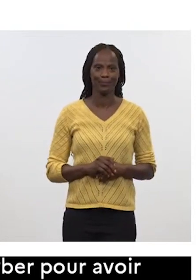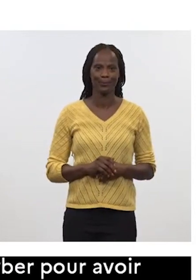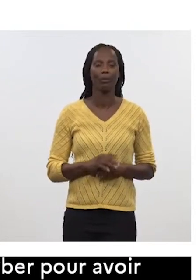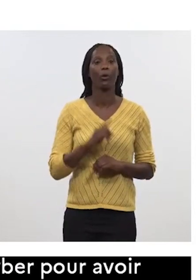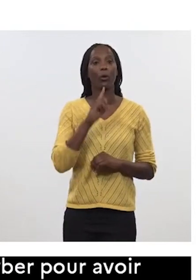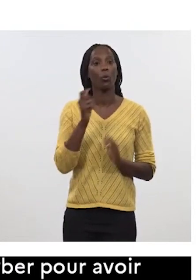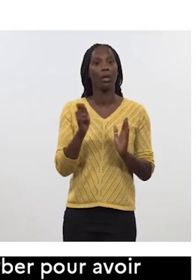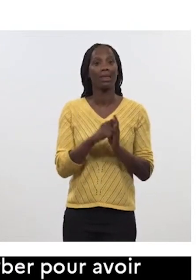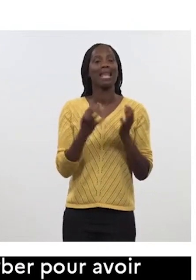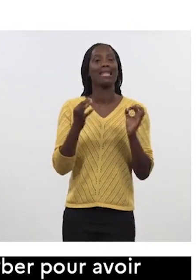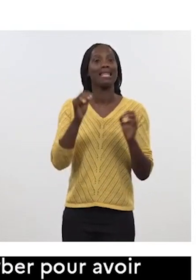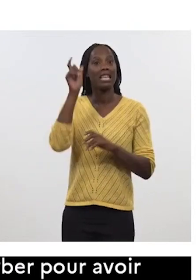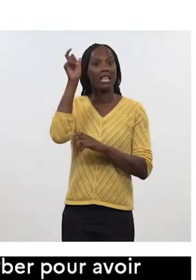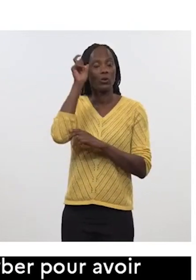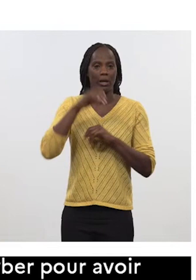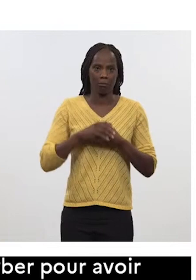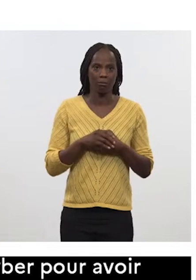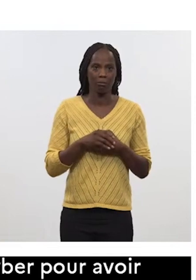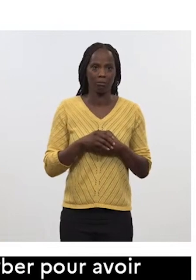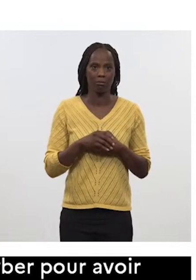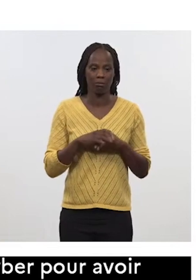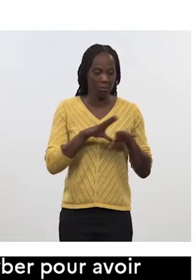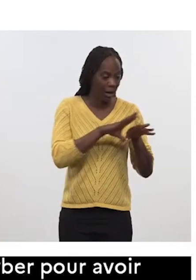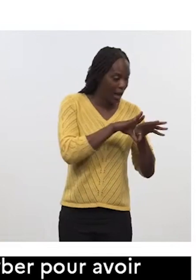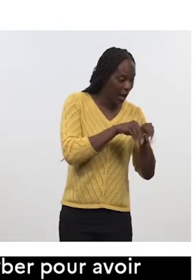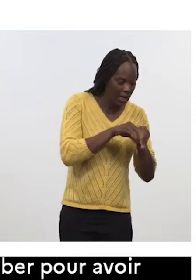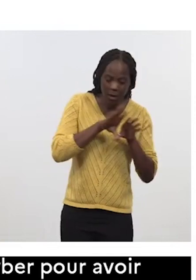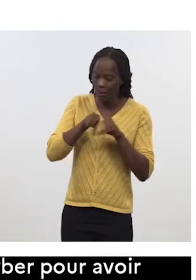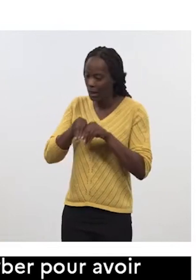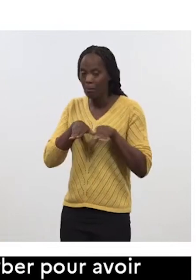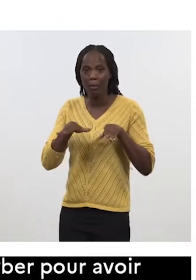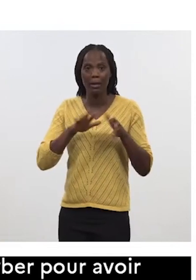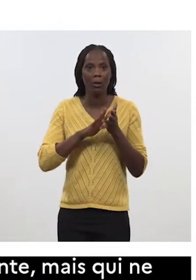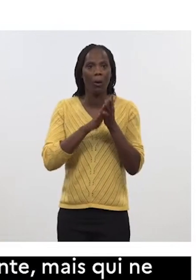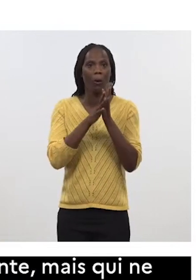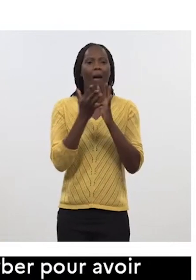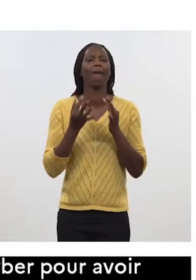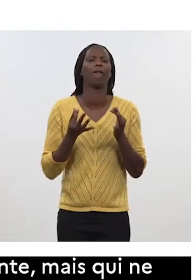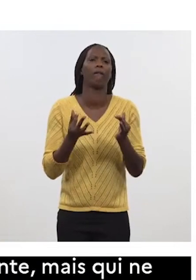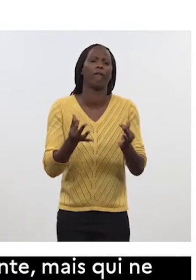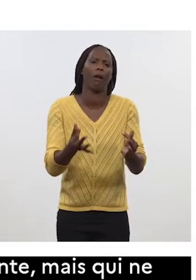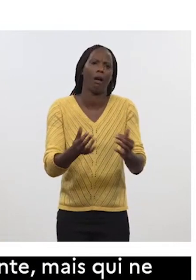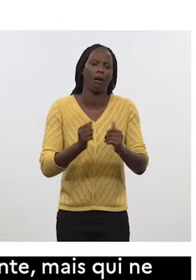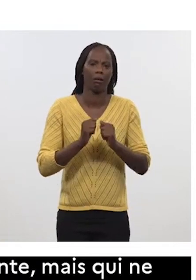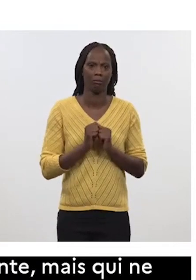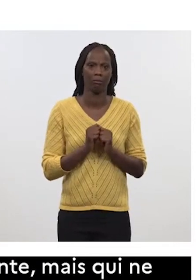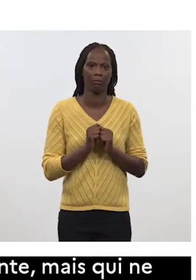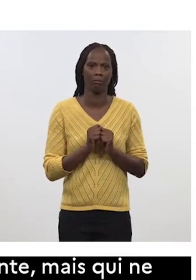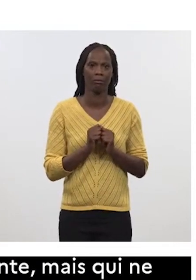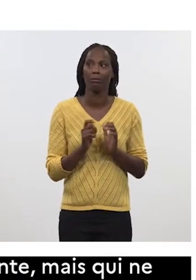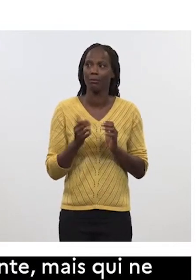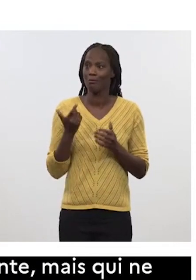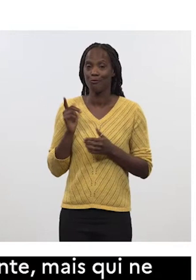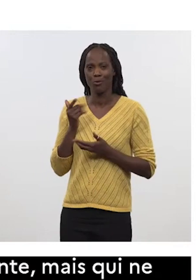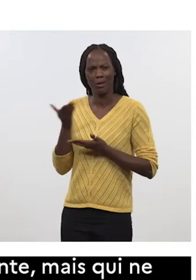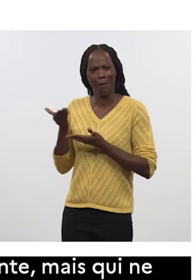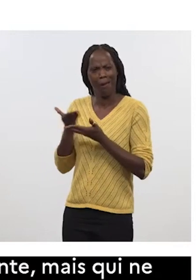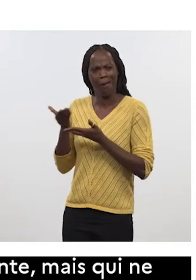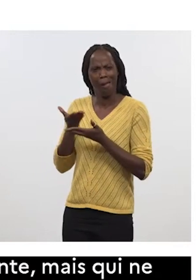la méthode aussi entre nos deux équipes s'est affinée. Et nous y avons veillé, y compris pendant l'été, au téléphone.